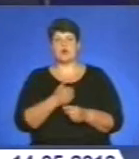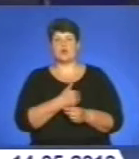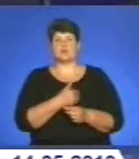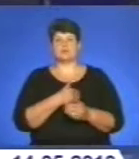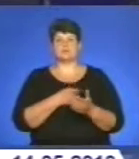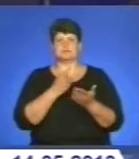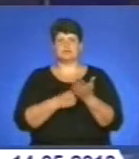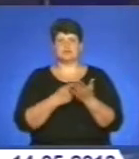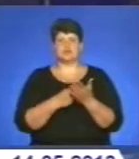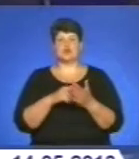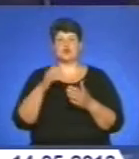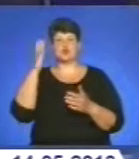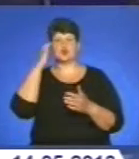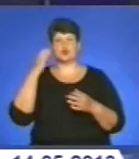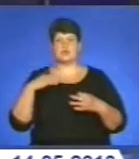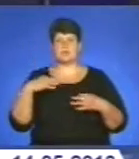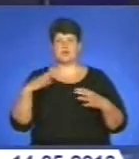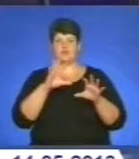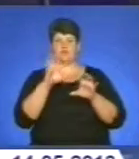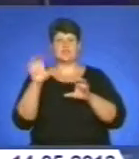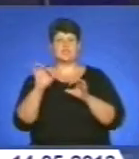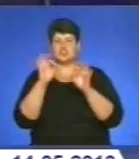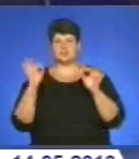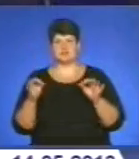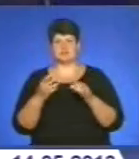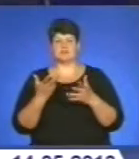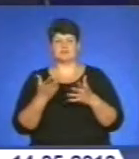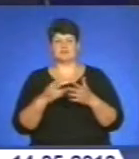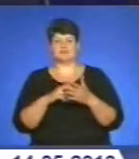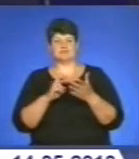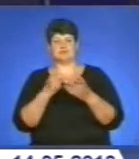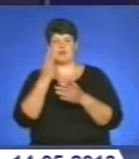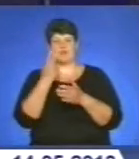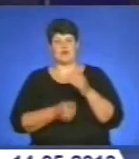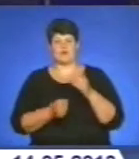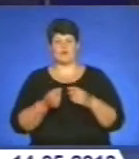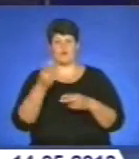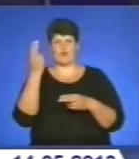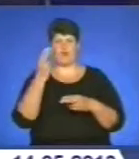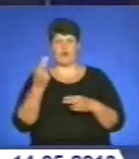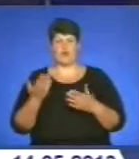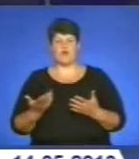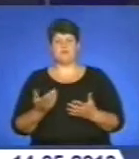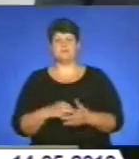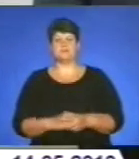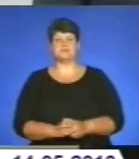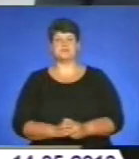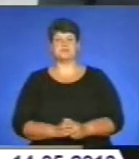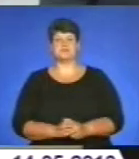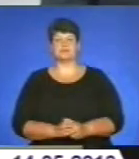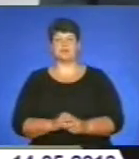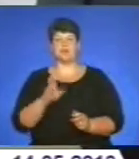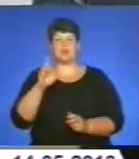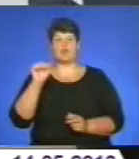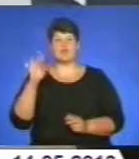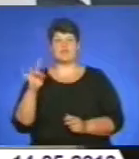що чорно-білі світлини нічим не поступаються кольоровим. Із майстром фотографії спілкувалася Ірина Демчук. Бурма